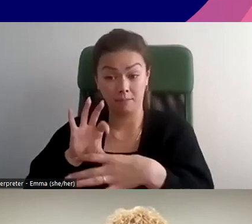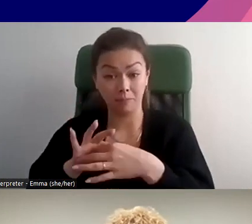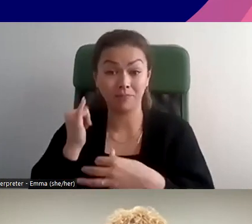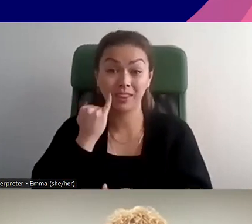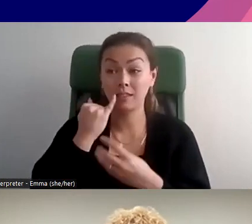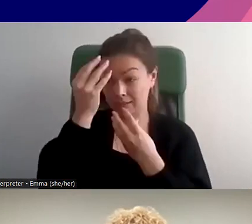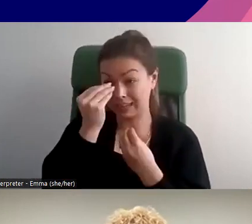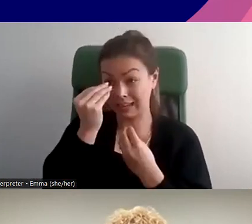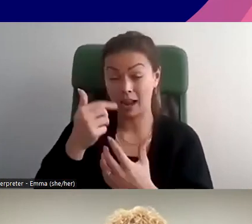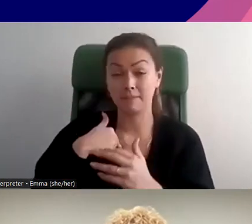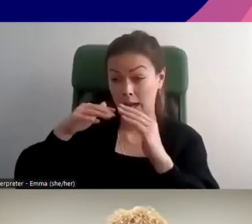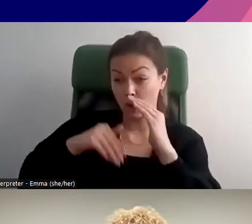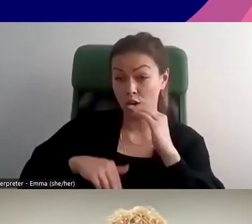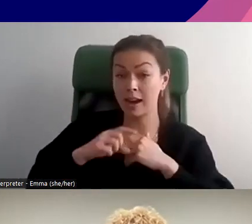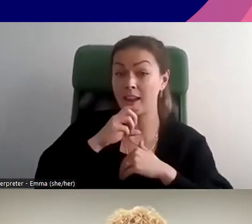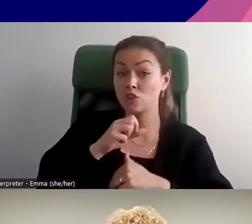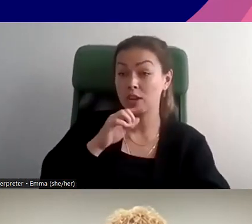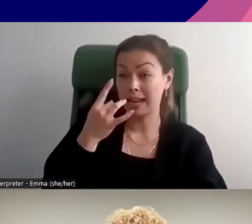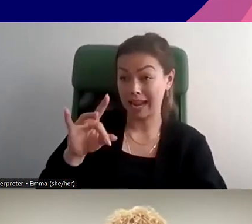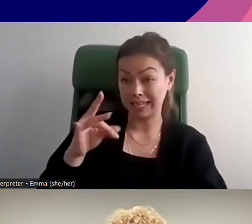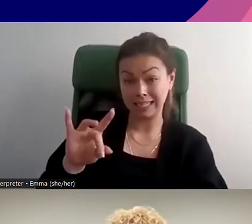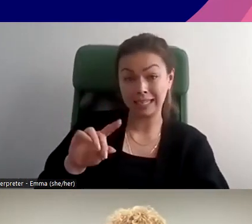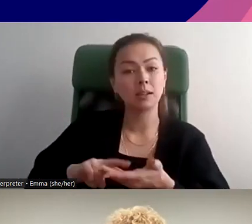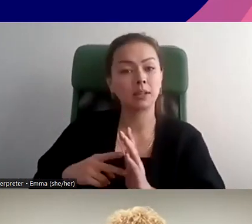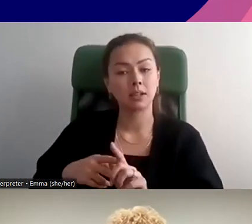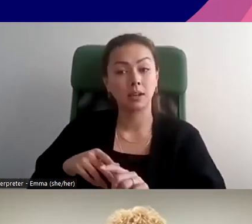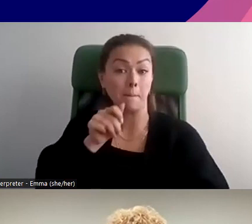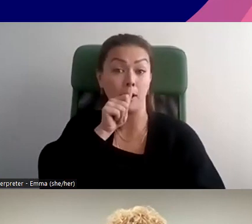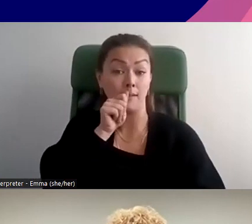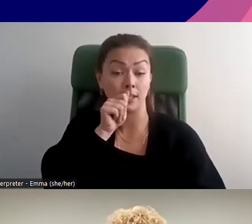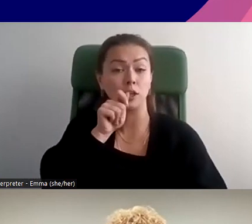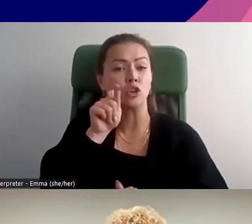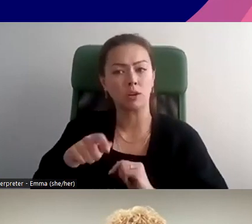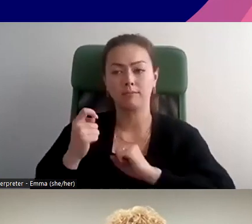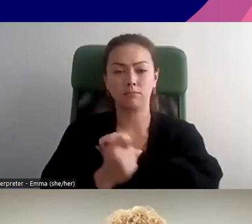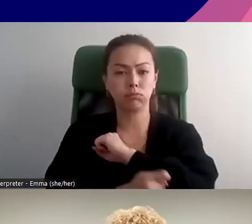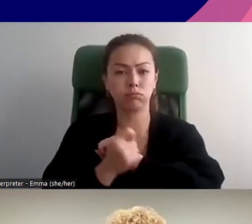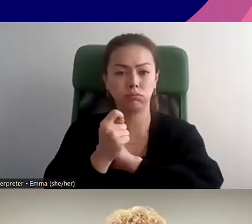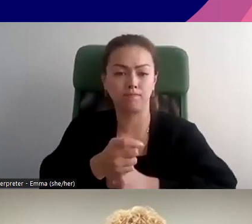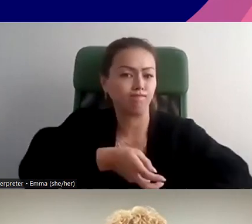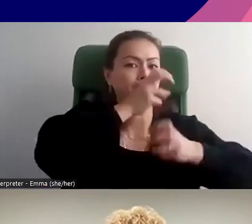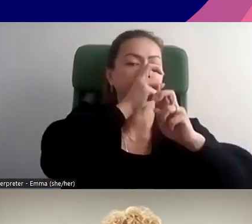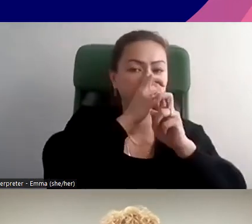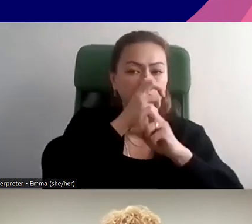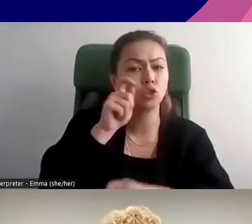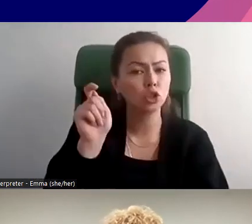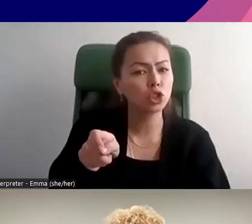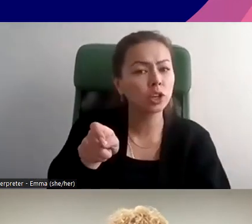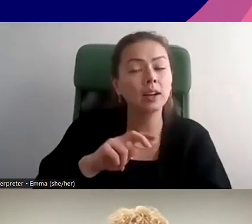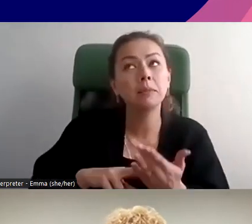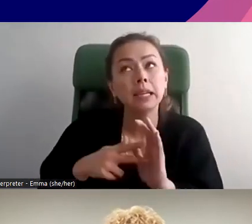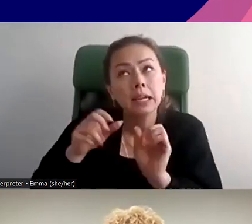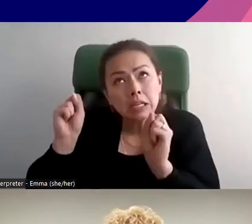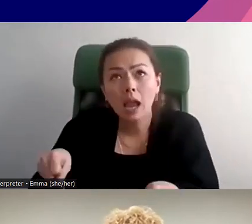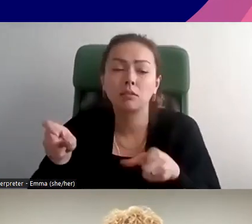dont ces choses se font. Alors, si vous avez moins de 18 ans quand vous vous inscrivez, les paramètres de sécurité devraient être automatiquement configurés comme